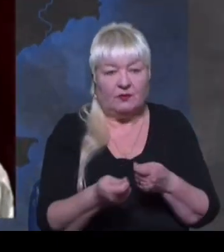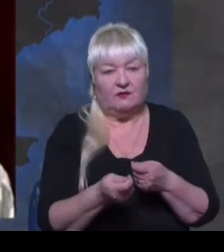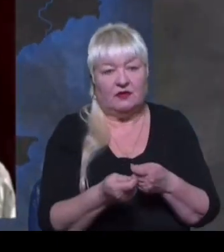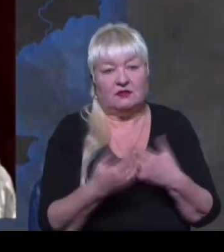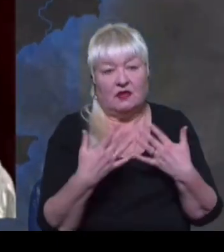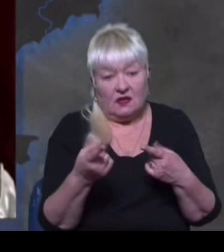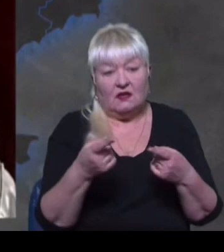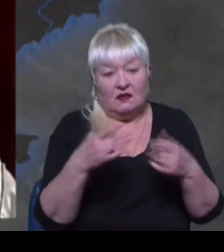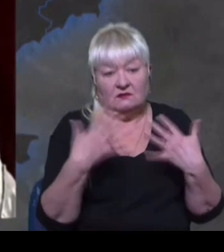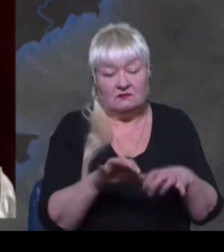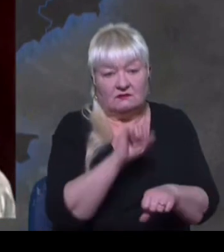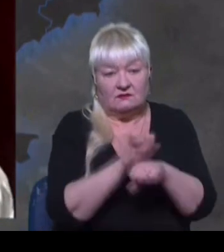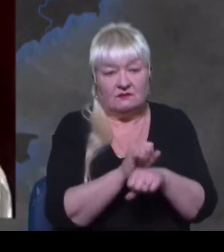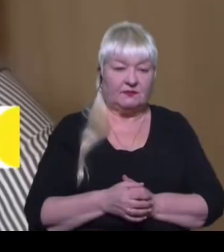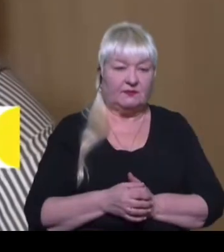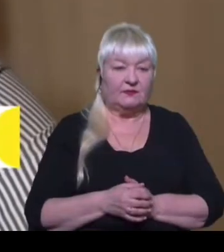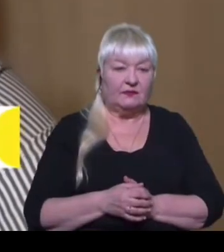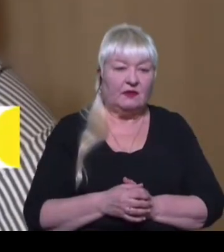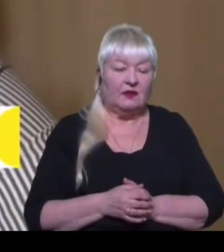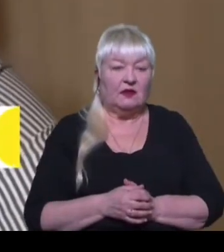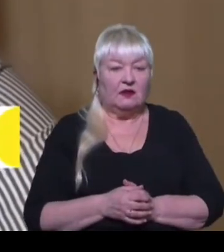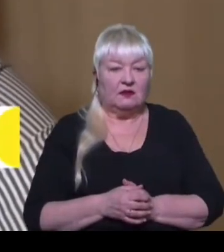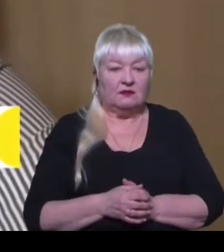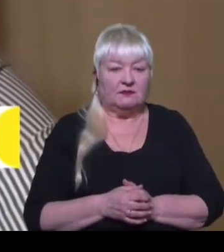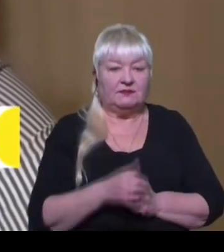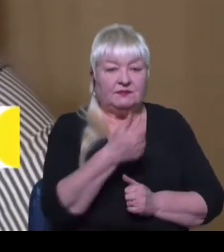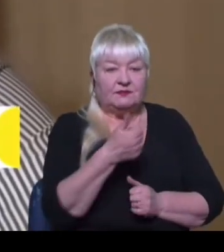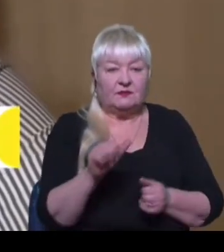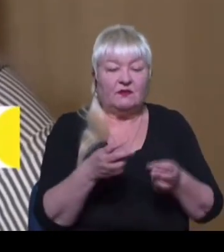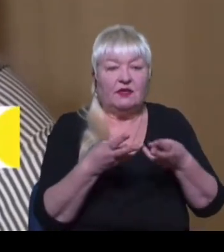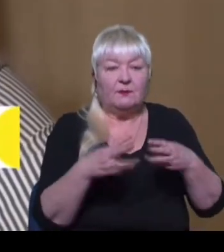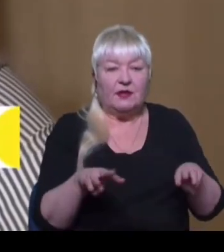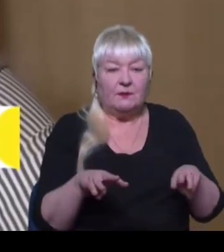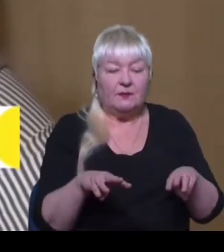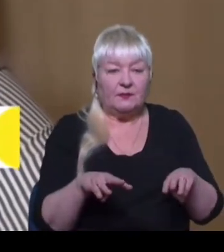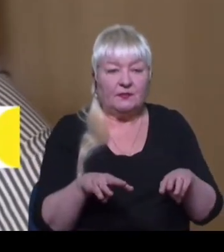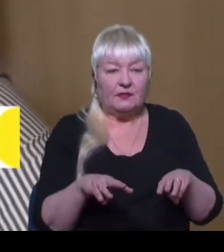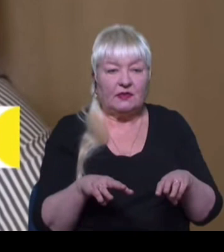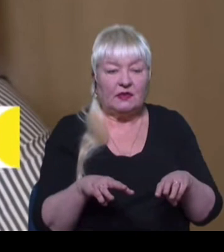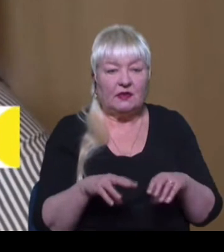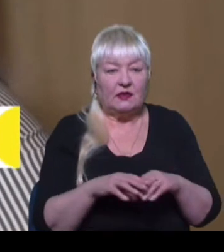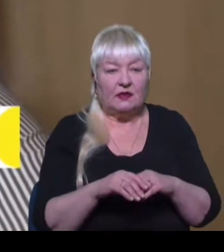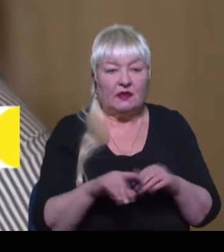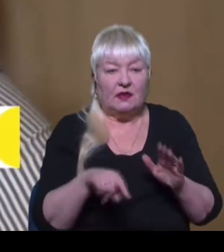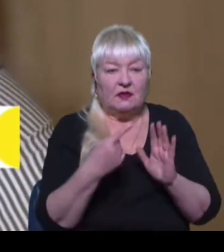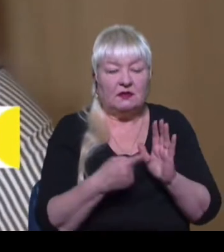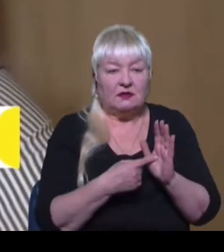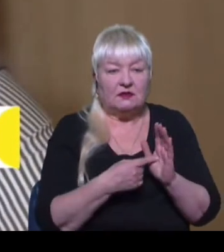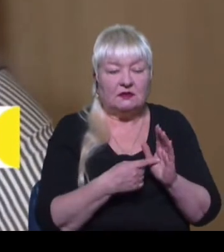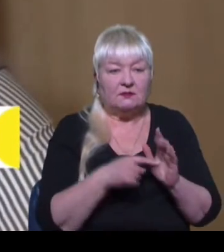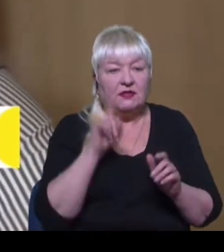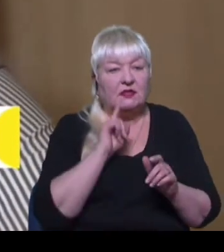задихаються. Банально. Нема що їсти, нема що пити. Віце-прем'єр-міністерка та міністерка з питання реінтеграції